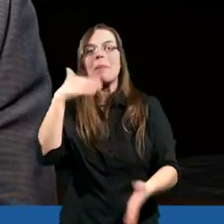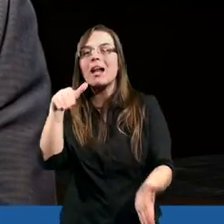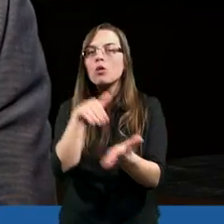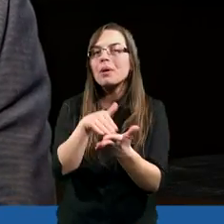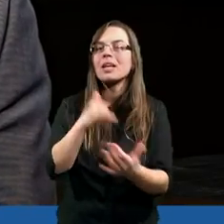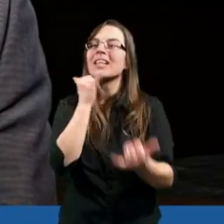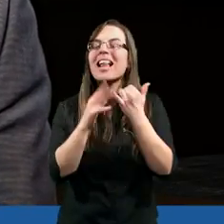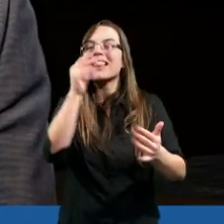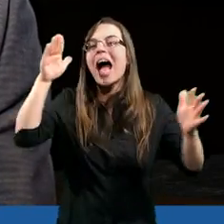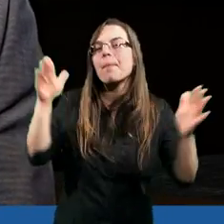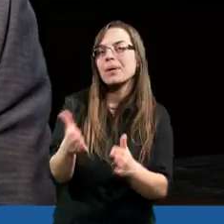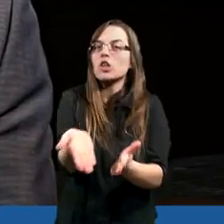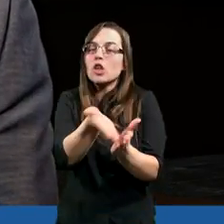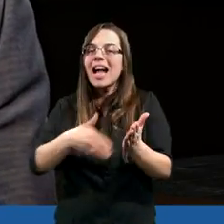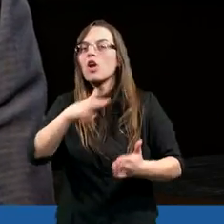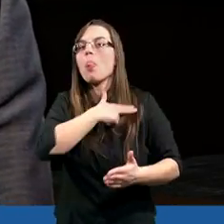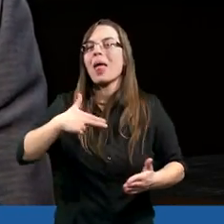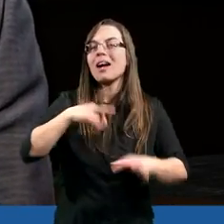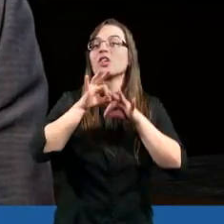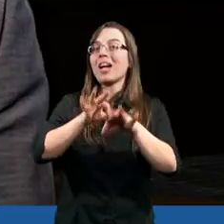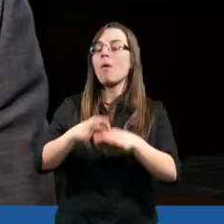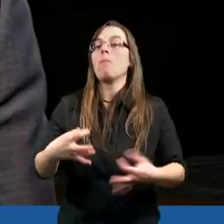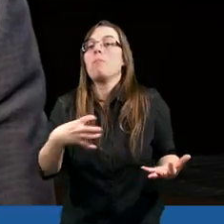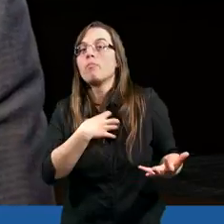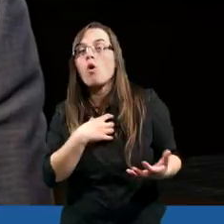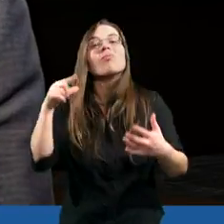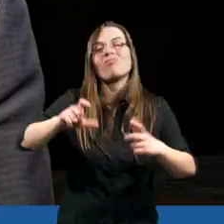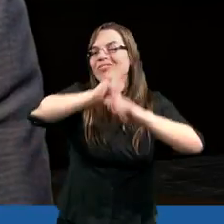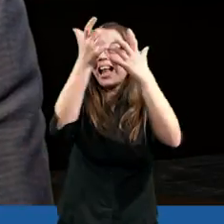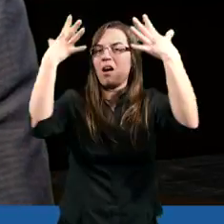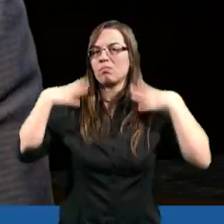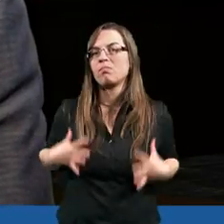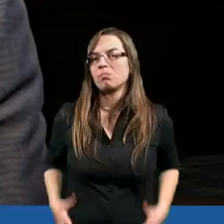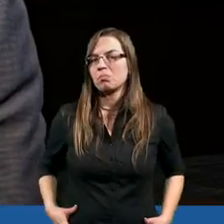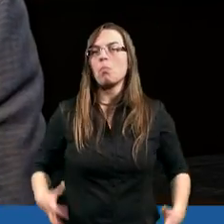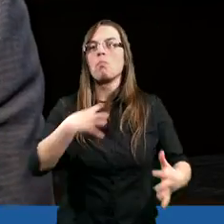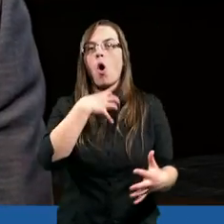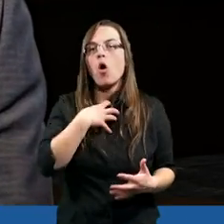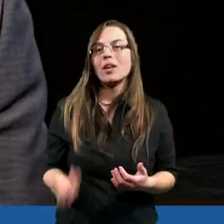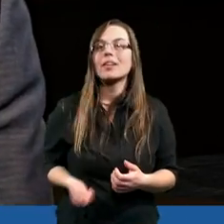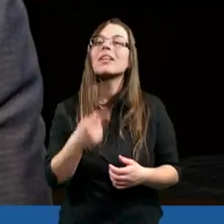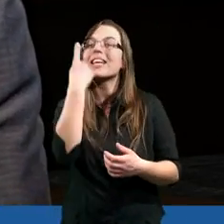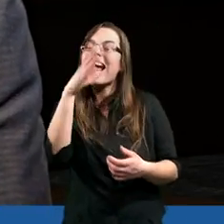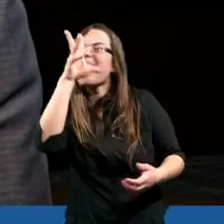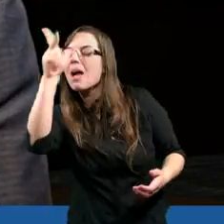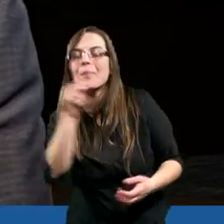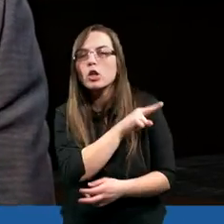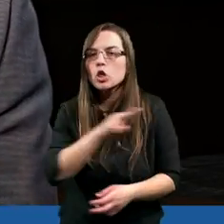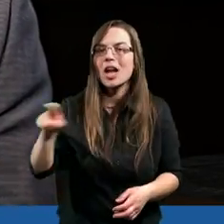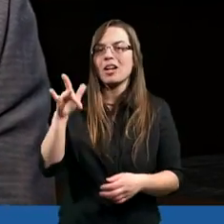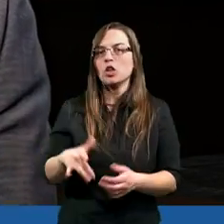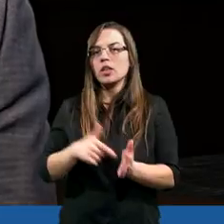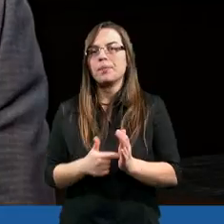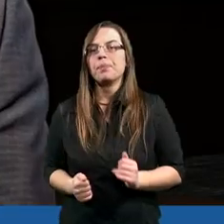i jeżeli nawet najmniejsza część naszego ciała boli, boli to całe ciało. To jest jedna z najpiękniejszych rzeczy.